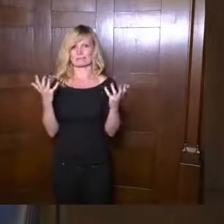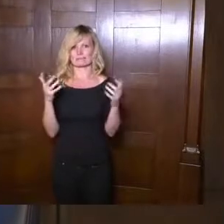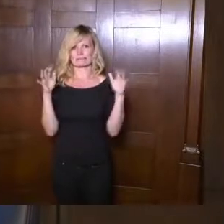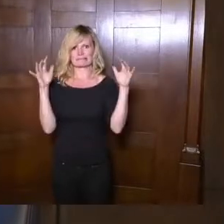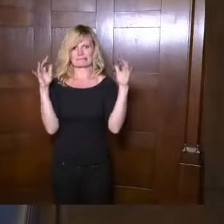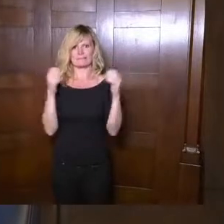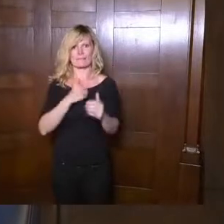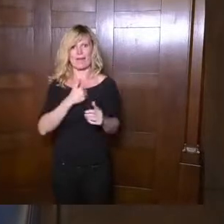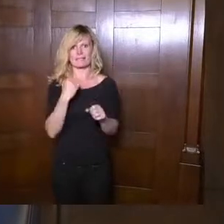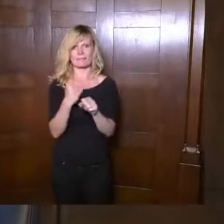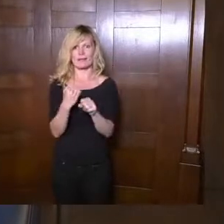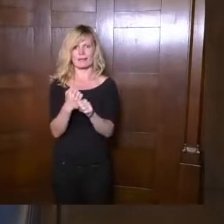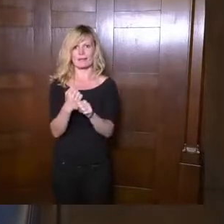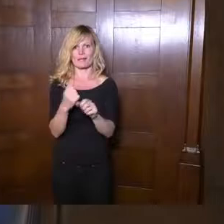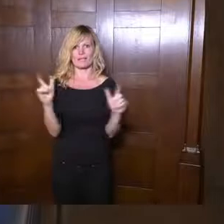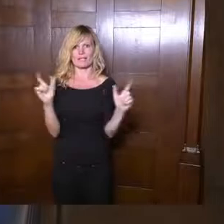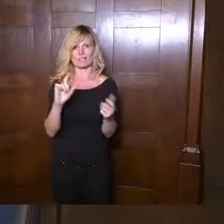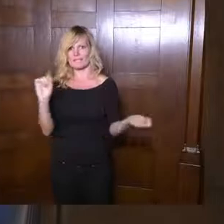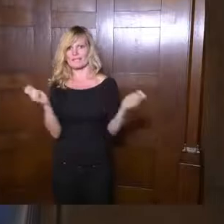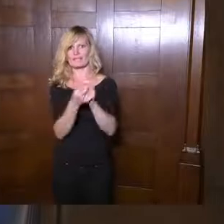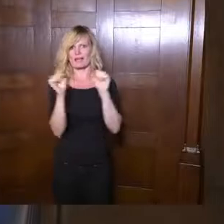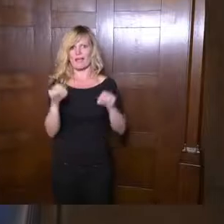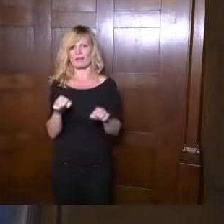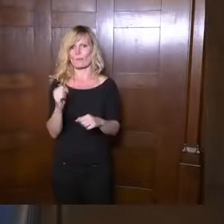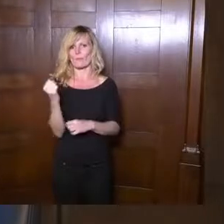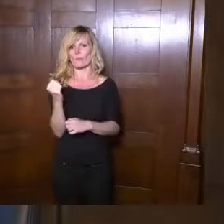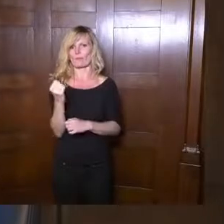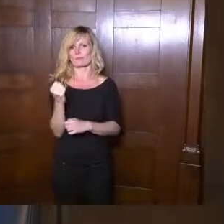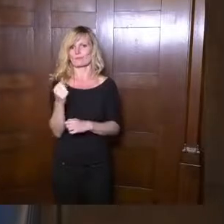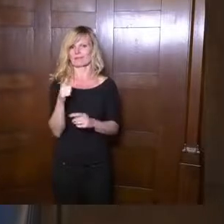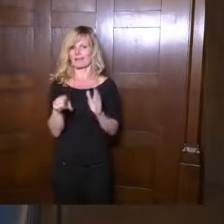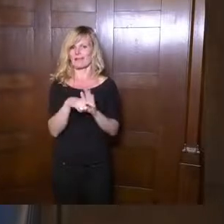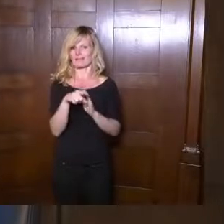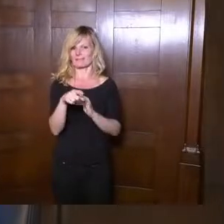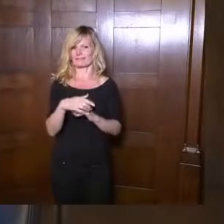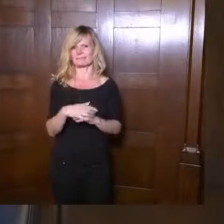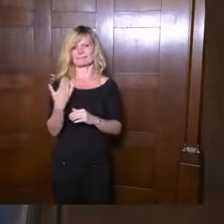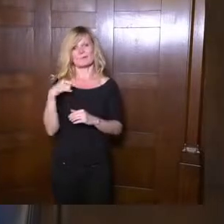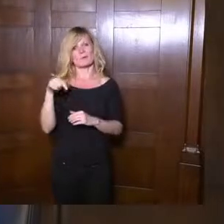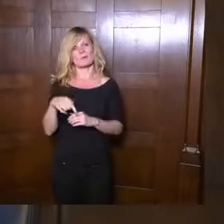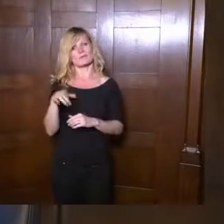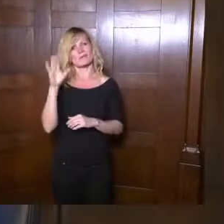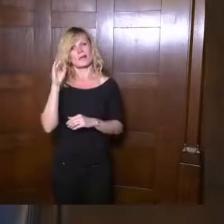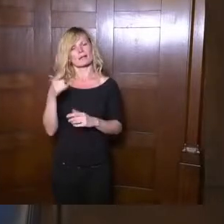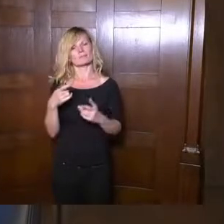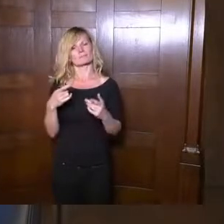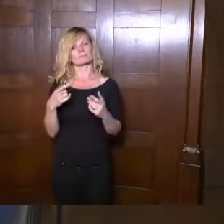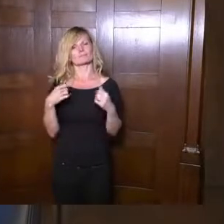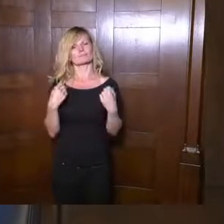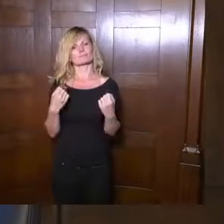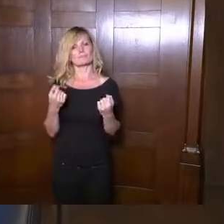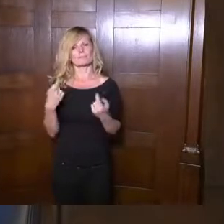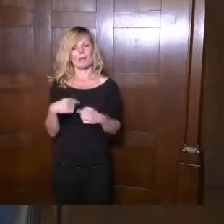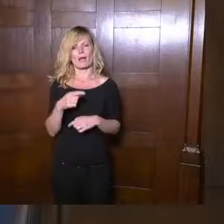Ich habe heute auf der Herfahrt im Nachrichten gehört, schön für die Stadt Leipzig 100.000 Bußgelder